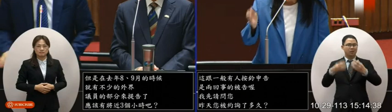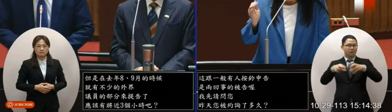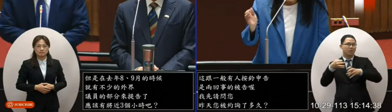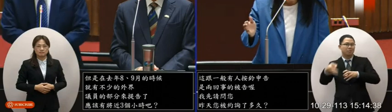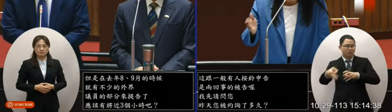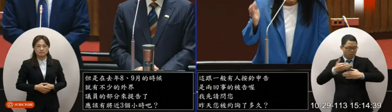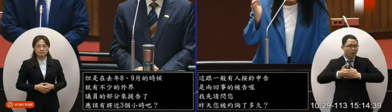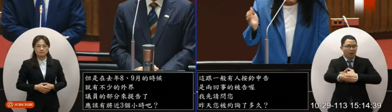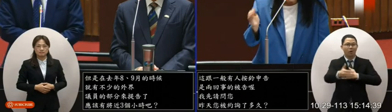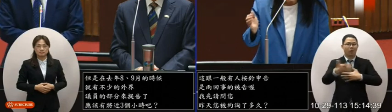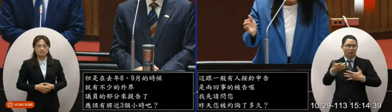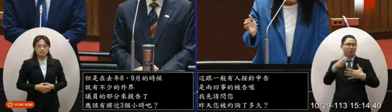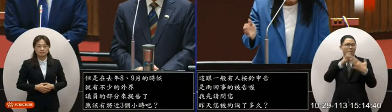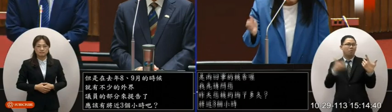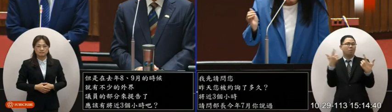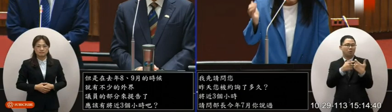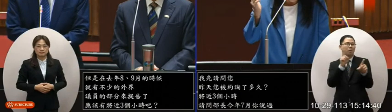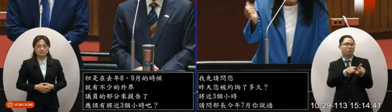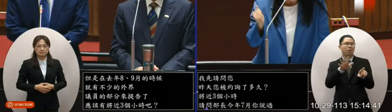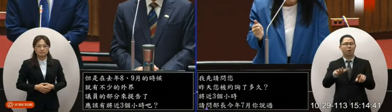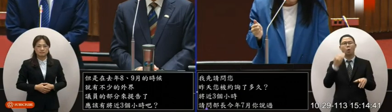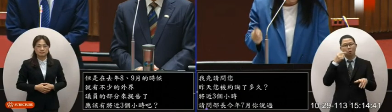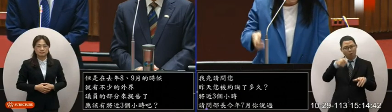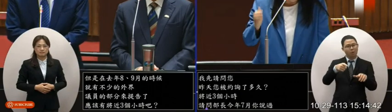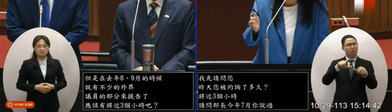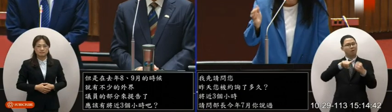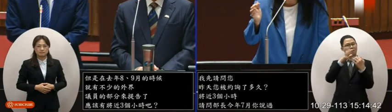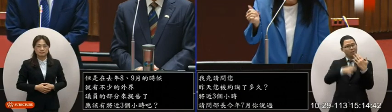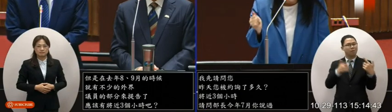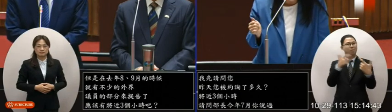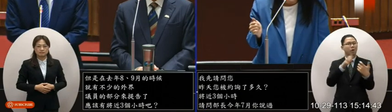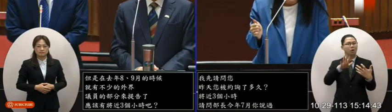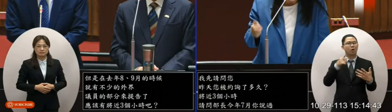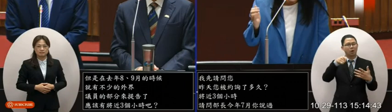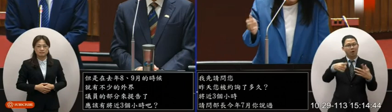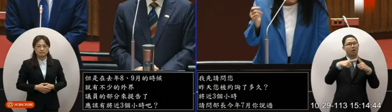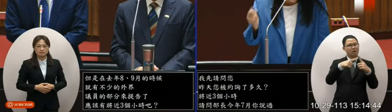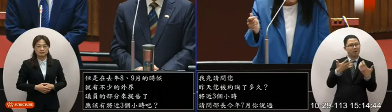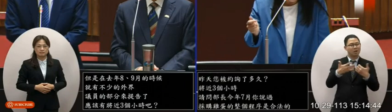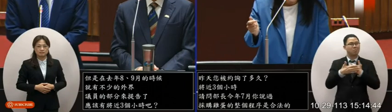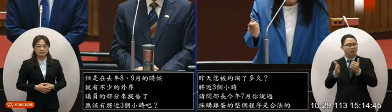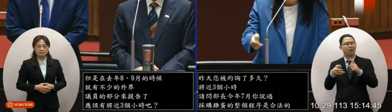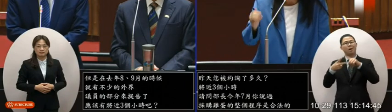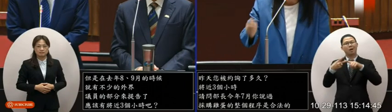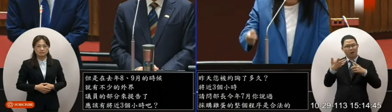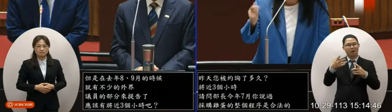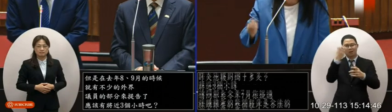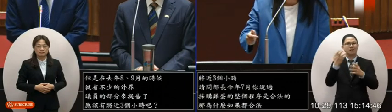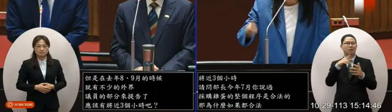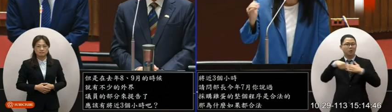法的那為什麼如果都合法為什麼會有人需要交保也被監察院糾正您在約談的時候